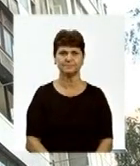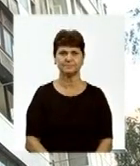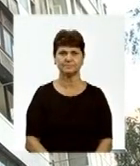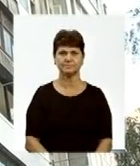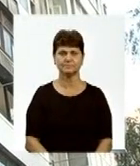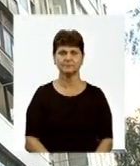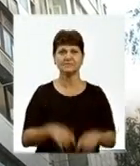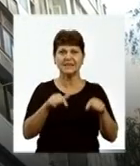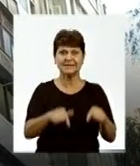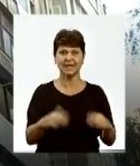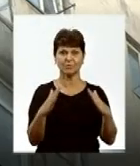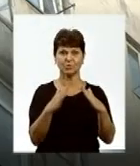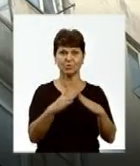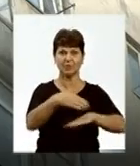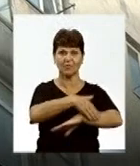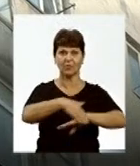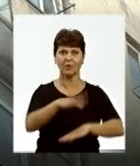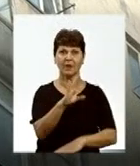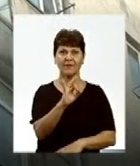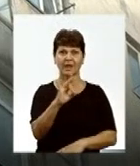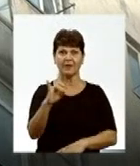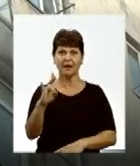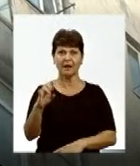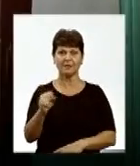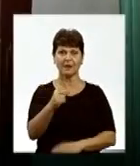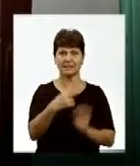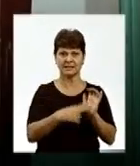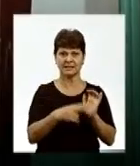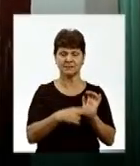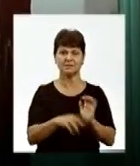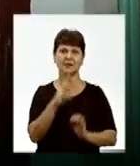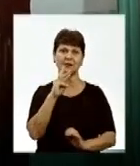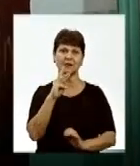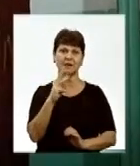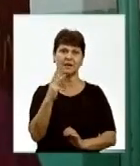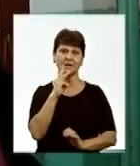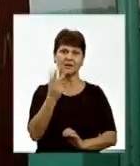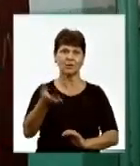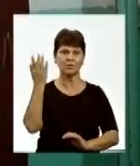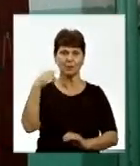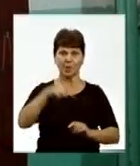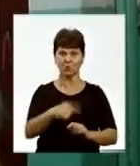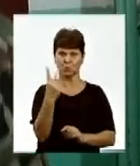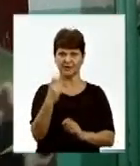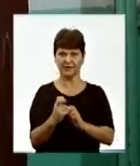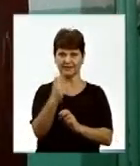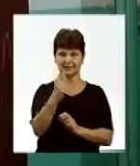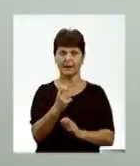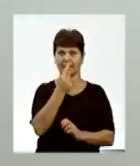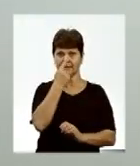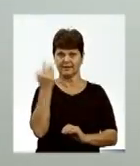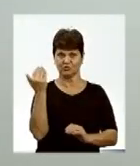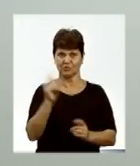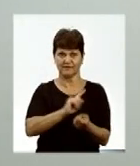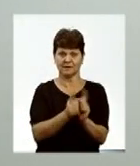Ось цей будинок по вулиці Верхарна, 70, зведений 43 роки тому. Два з чотирьох ліфтів, які тут встановлені, нещодавно замінили.